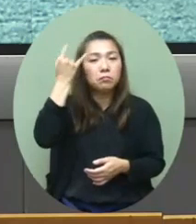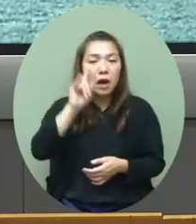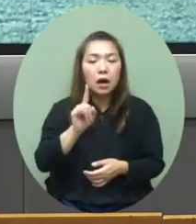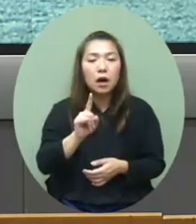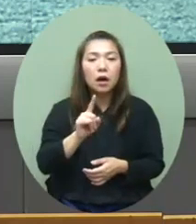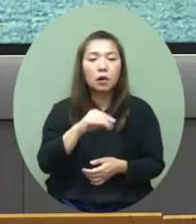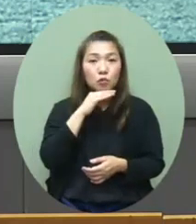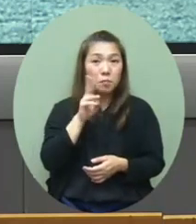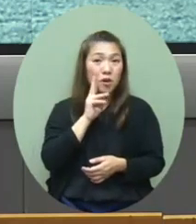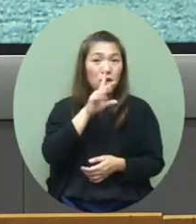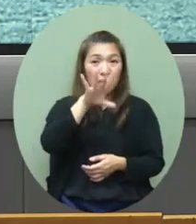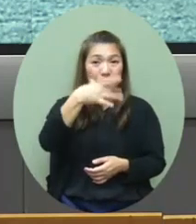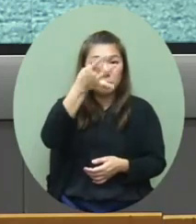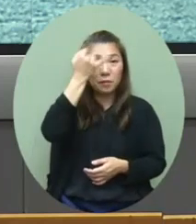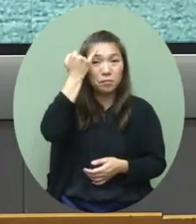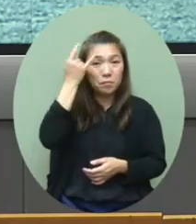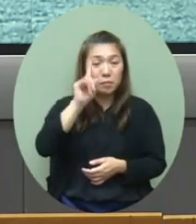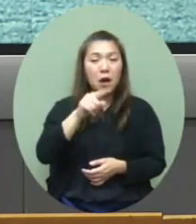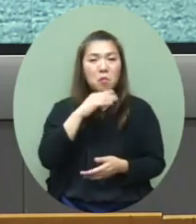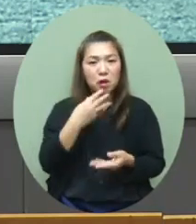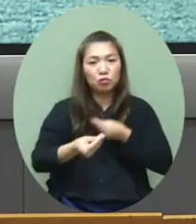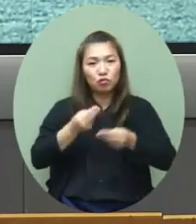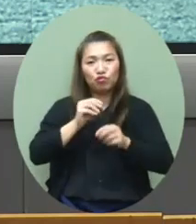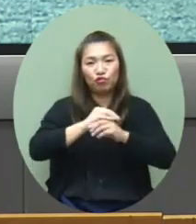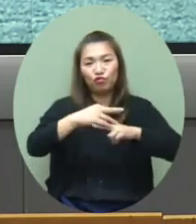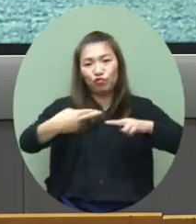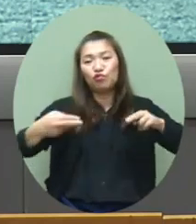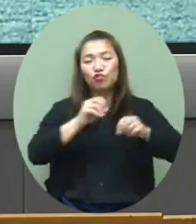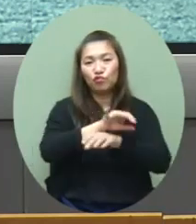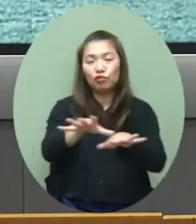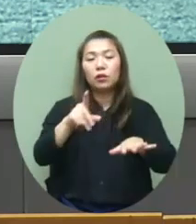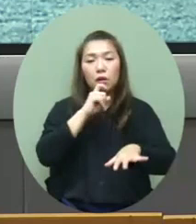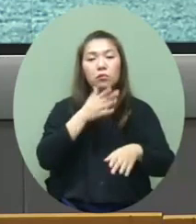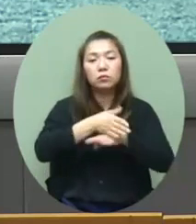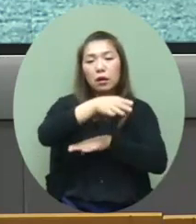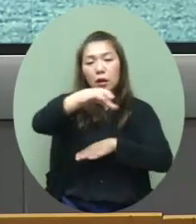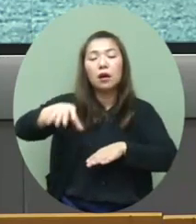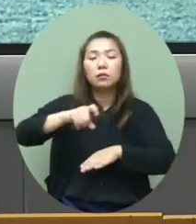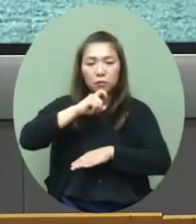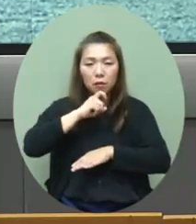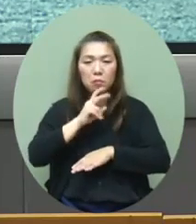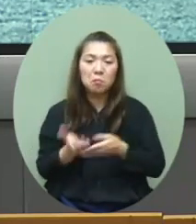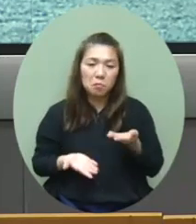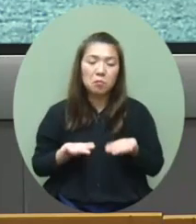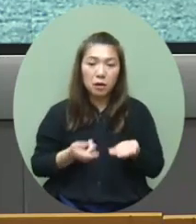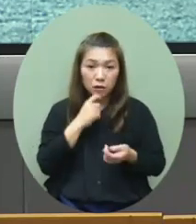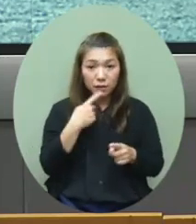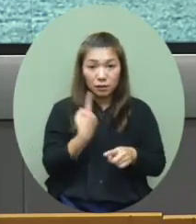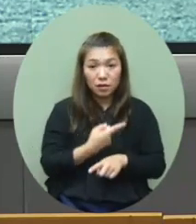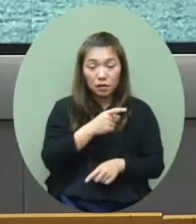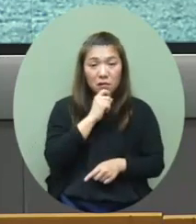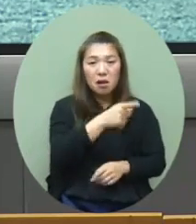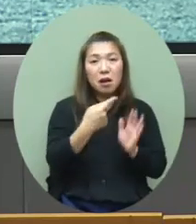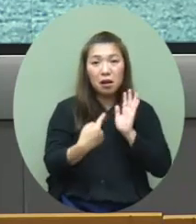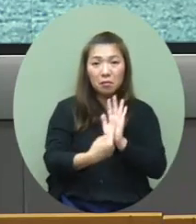變成如果沒有源頭的個案其實它都有一些傳播鏈在社區那裏差了它是不是否發現出來